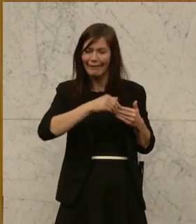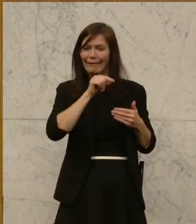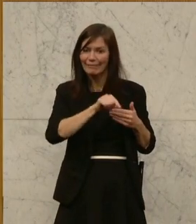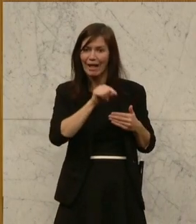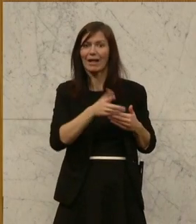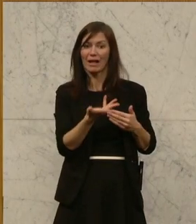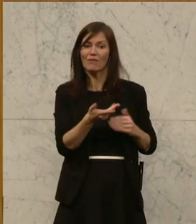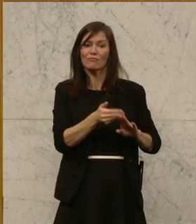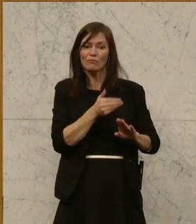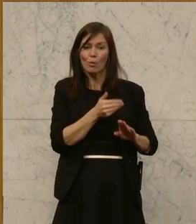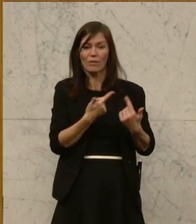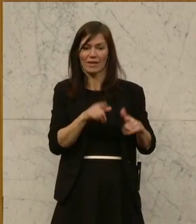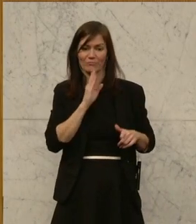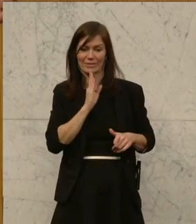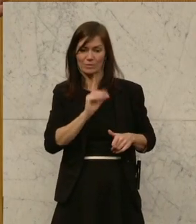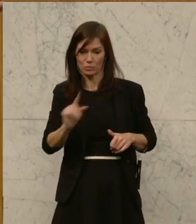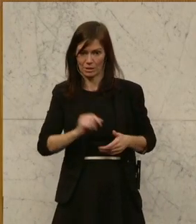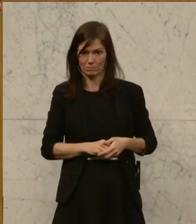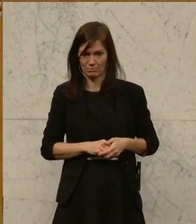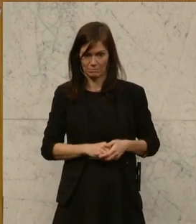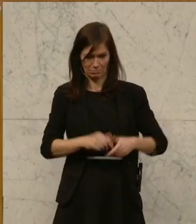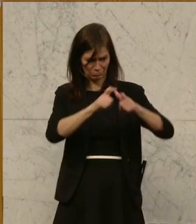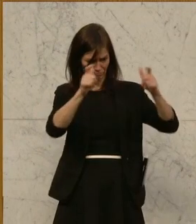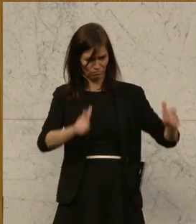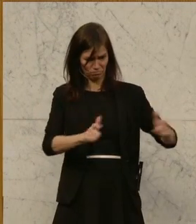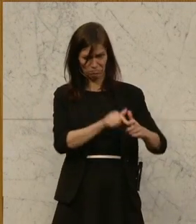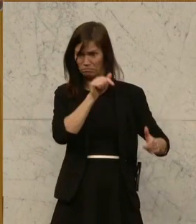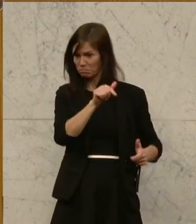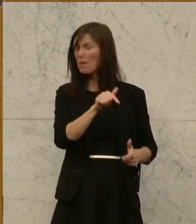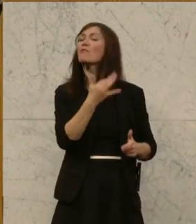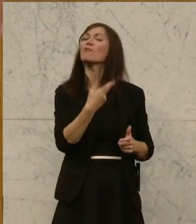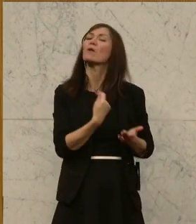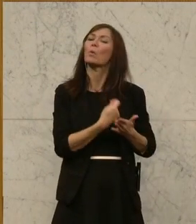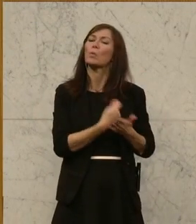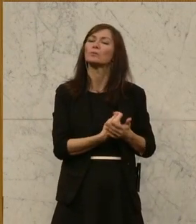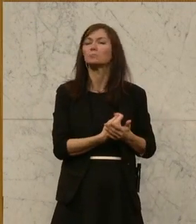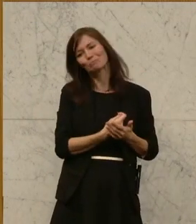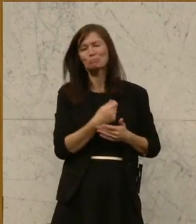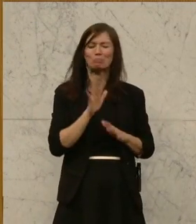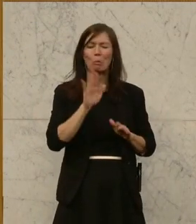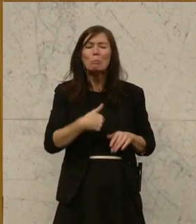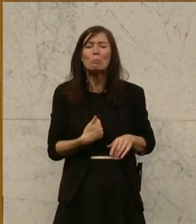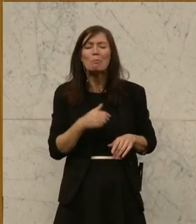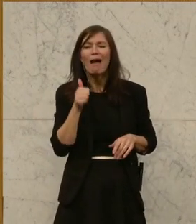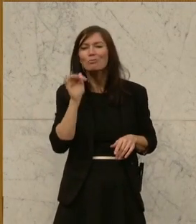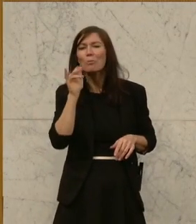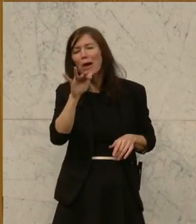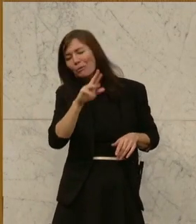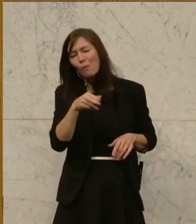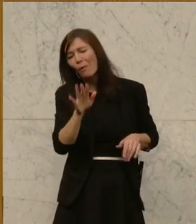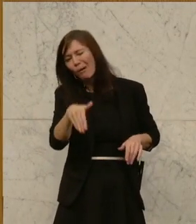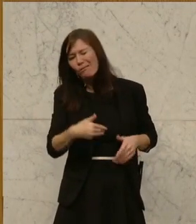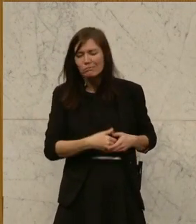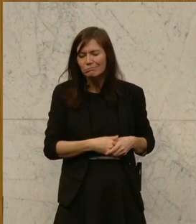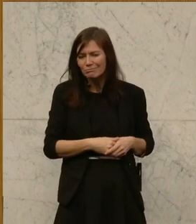entsprechend früher. Und das kostet, dieses Paketlein kostet gemütlich eine Milliarde Euro, darf man schätzen. Eine